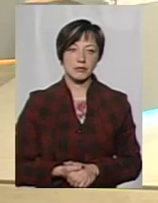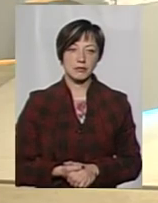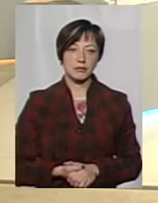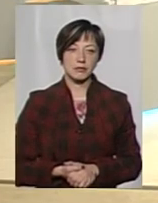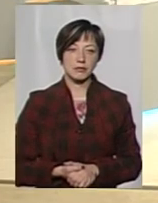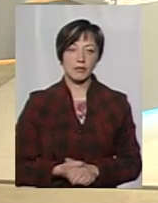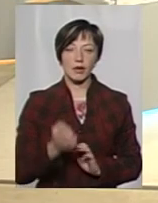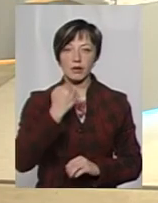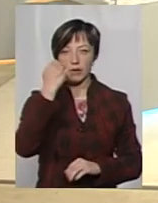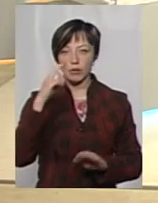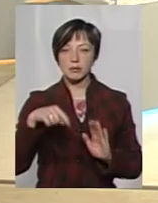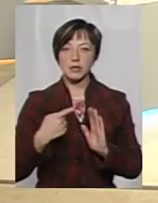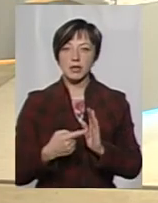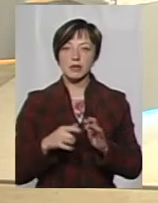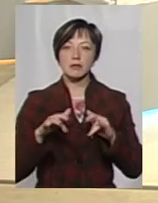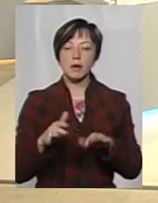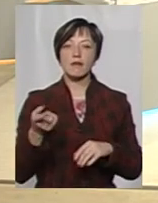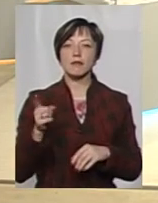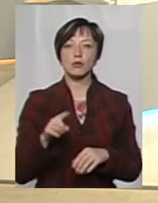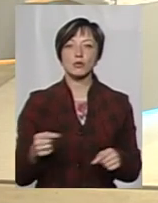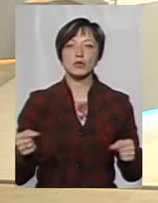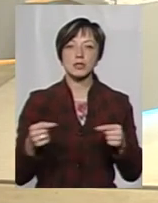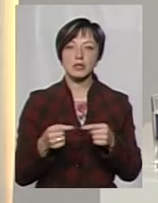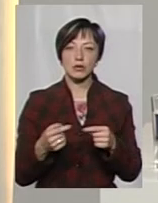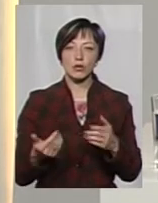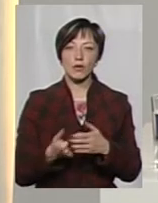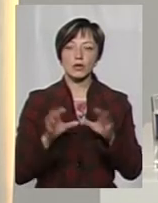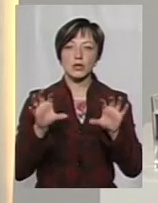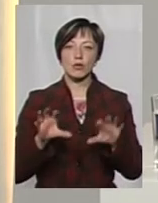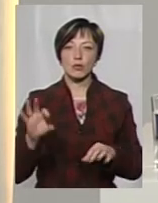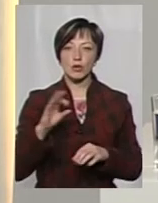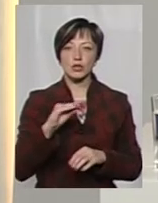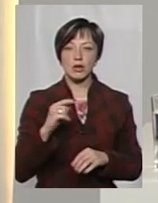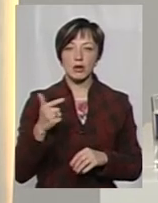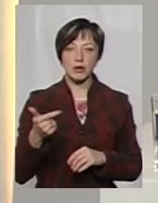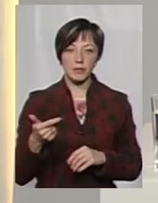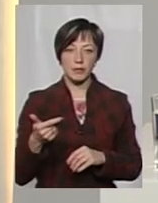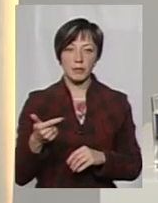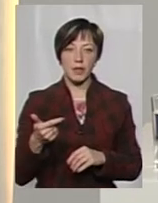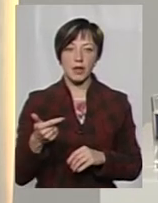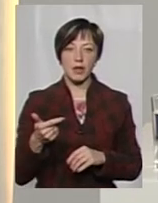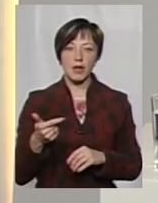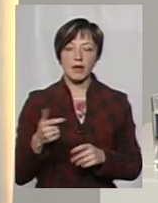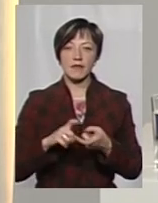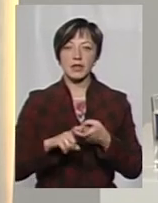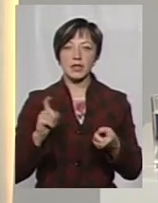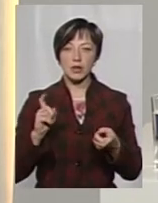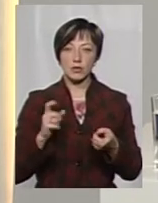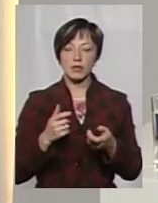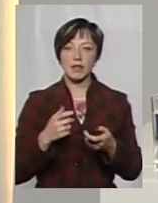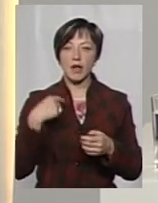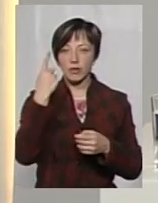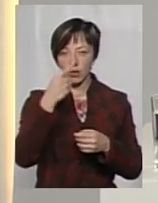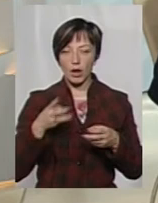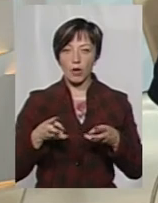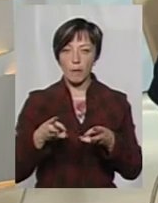Дякую за запитання. Справа в тому, що, згідно з нового закону про житлово-комунальне господарство, від'єднуватись на